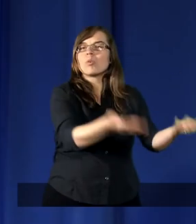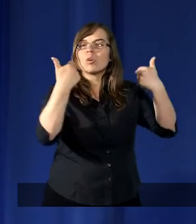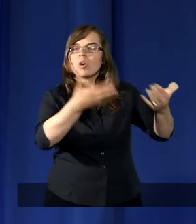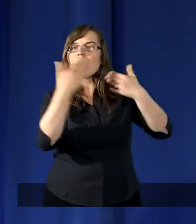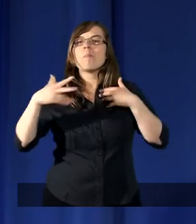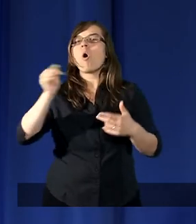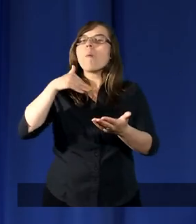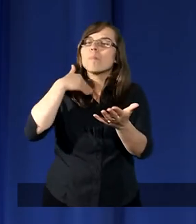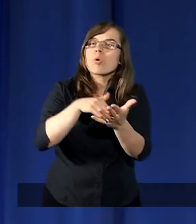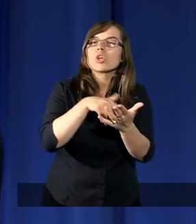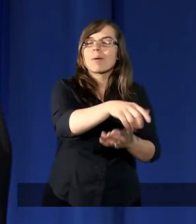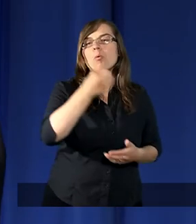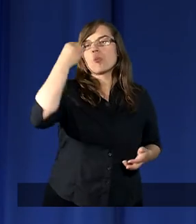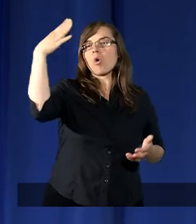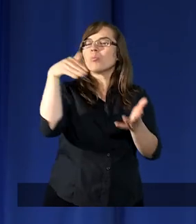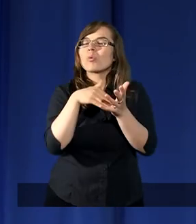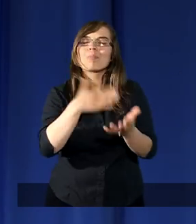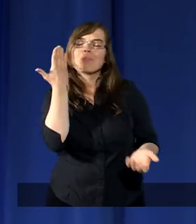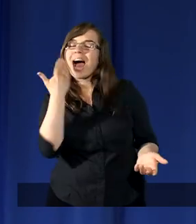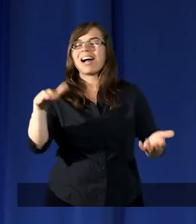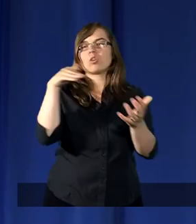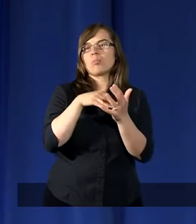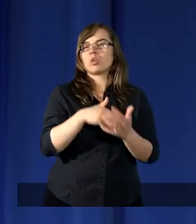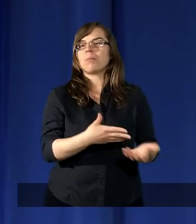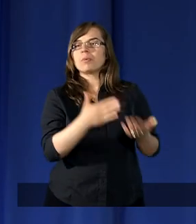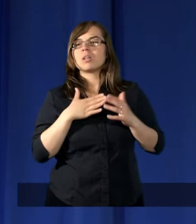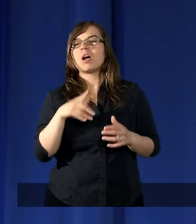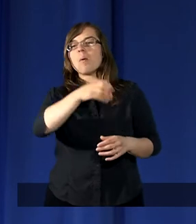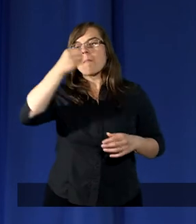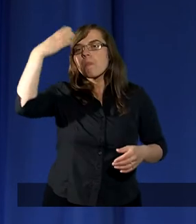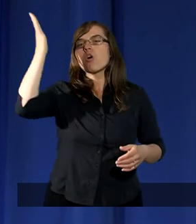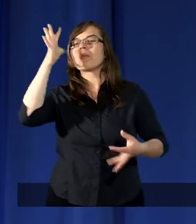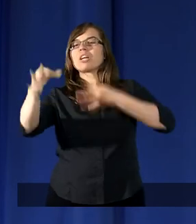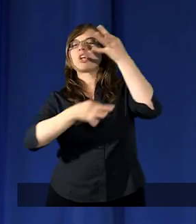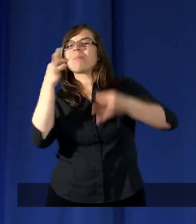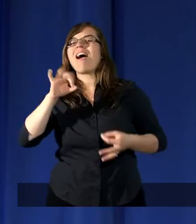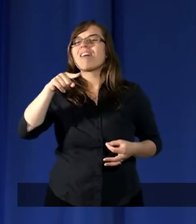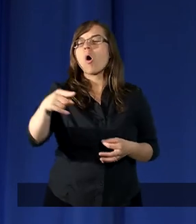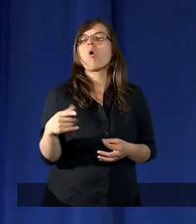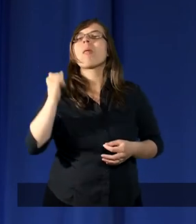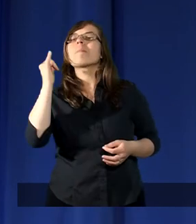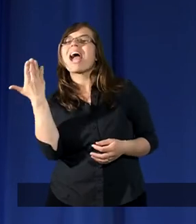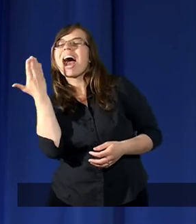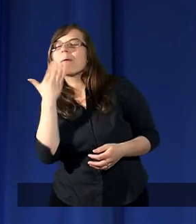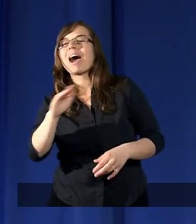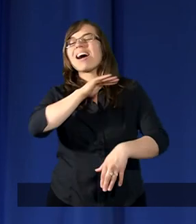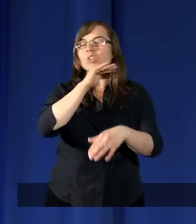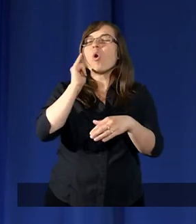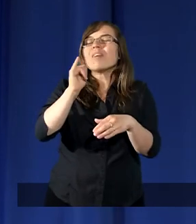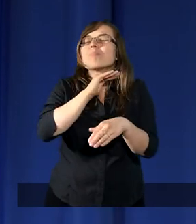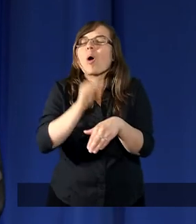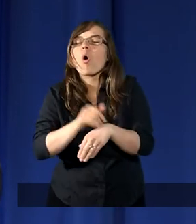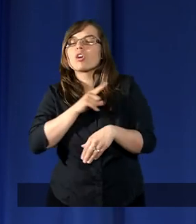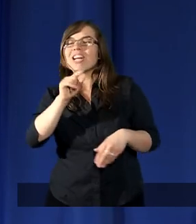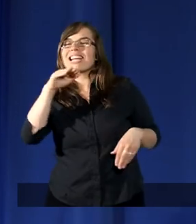Bardzo potrzebujemy. I Mojżesz będzie śpiewał o tym, jak pogodził się z losem,